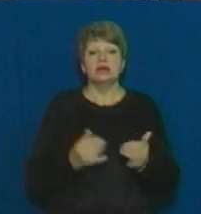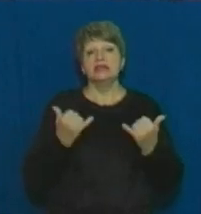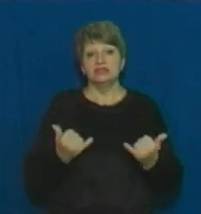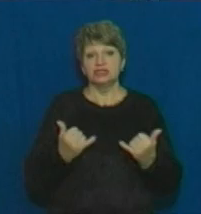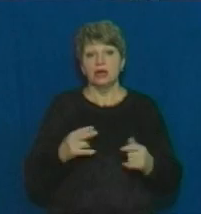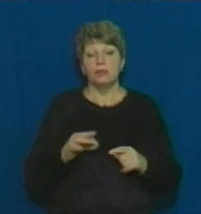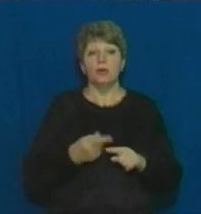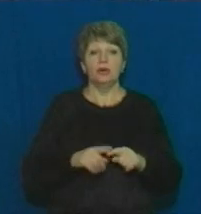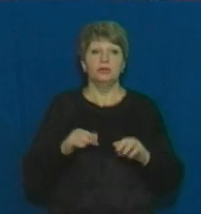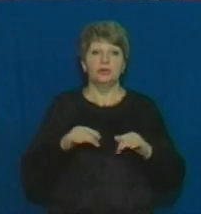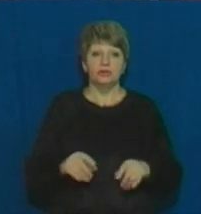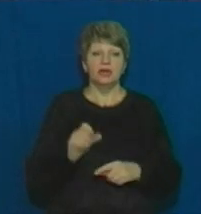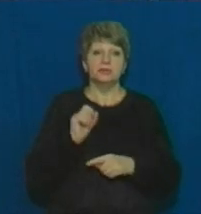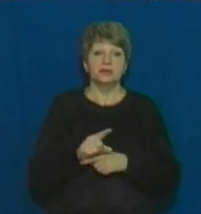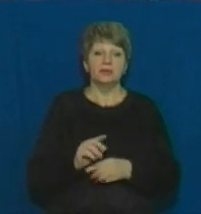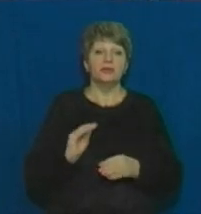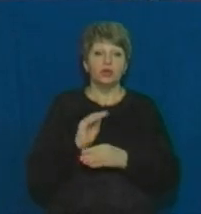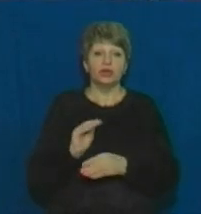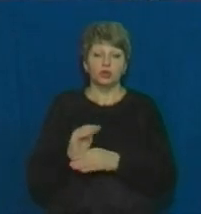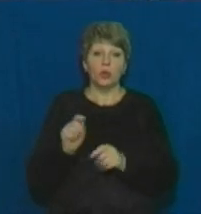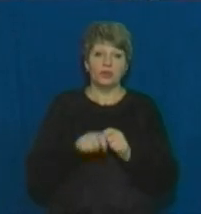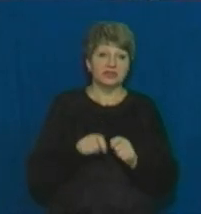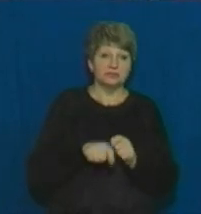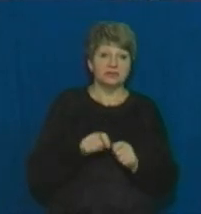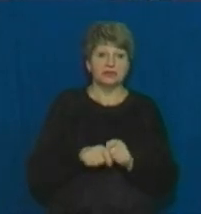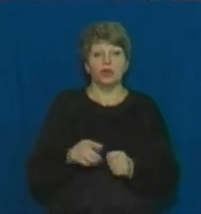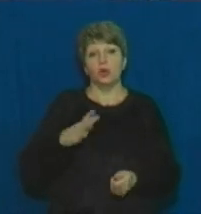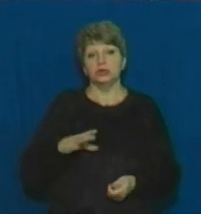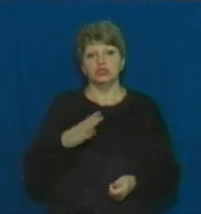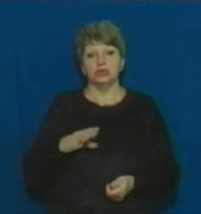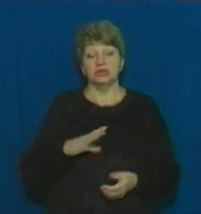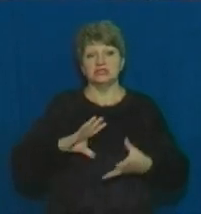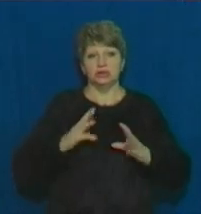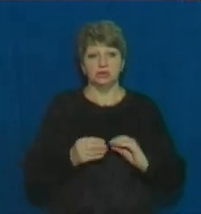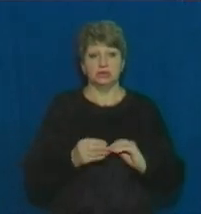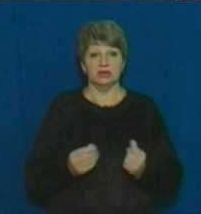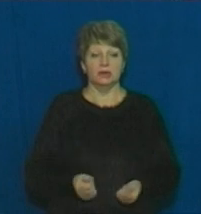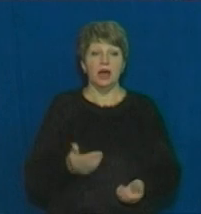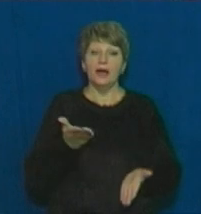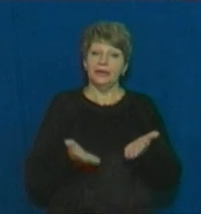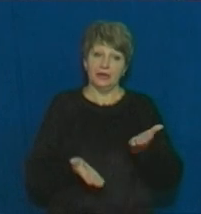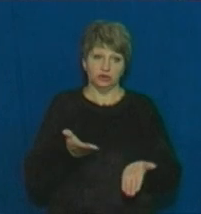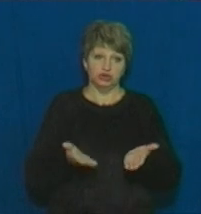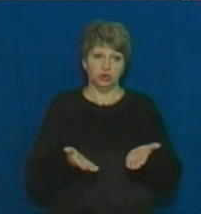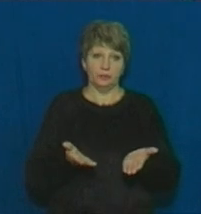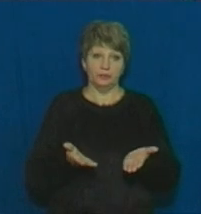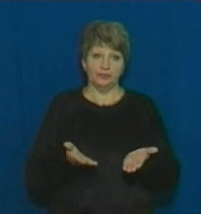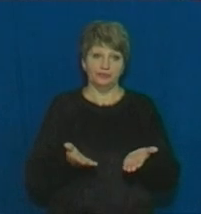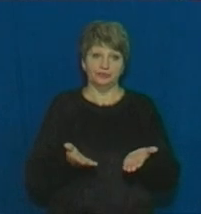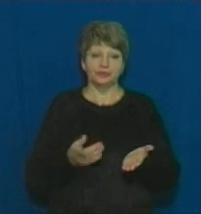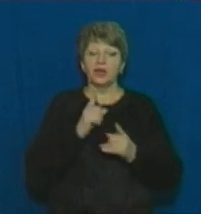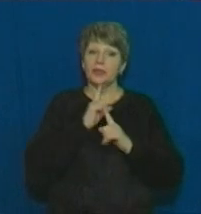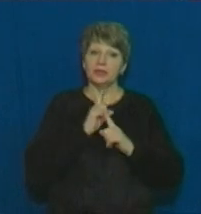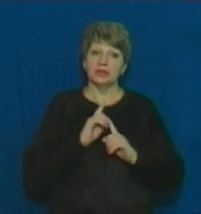даному кримінальному провадженню слідчими призначені додаткові експертизи та очікується на їх результати. Якщо не